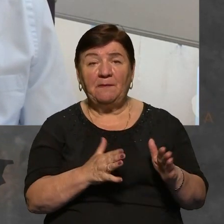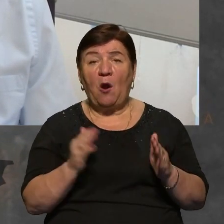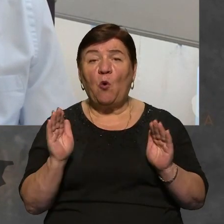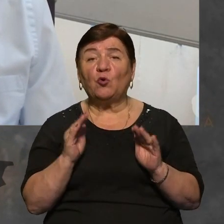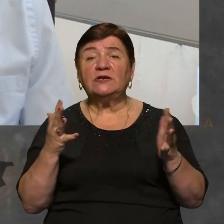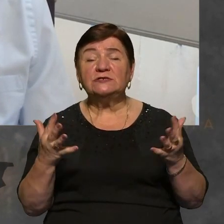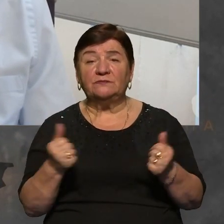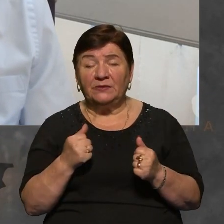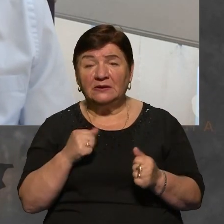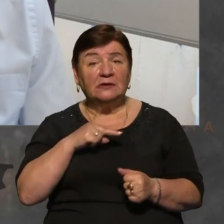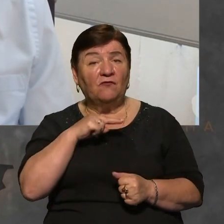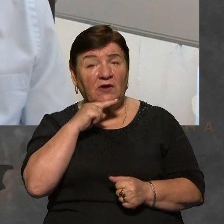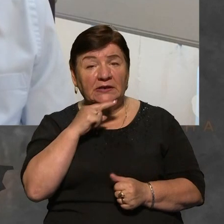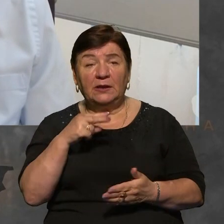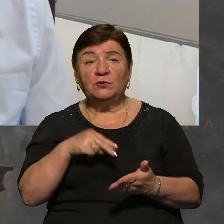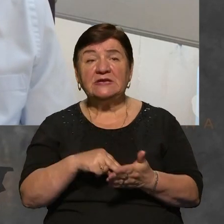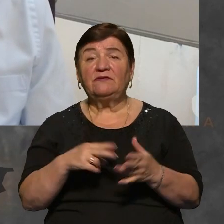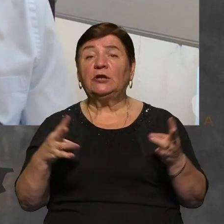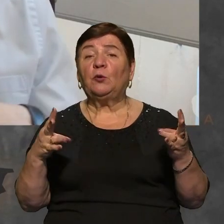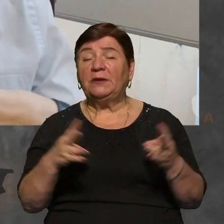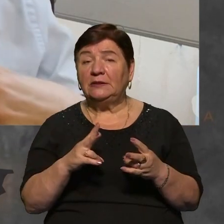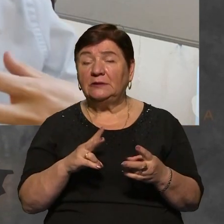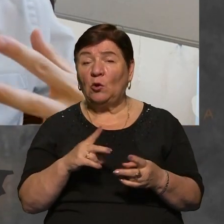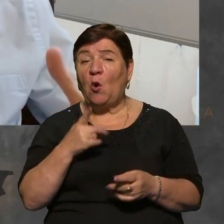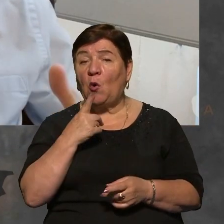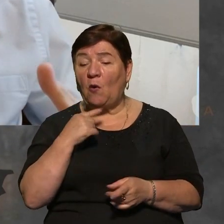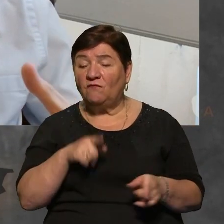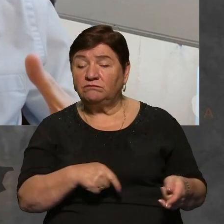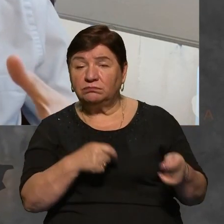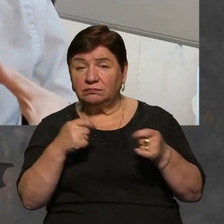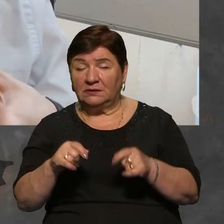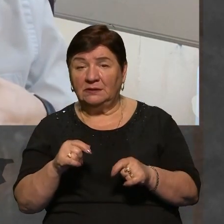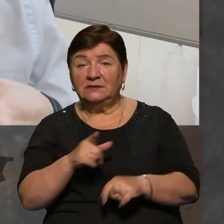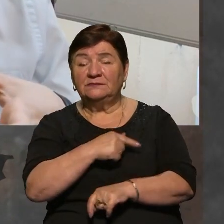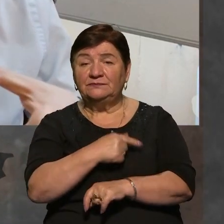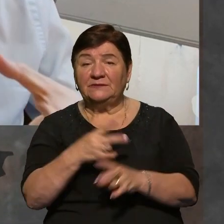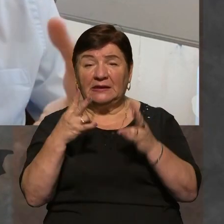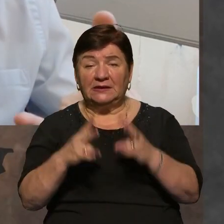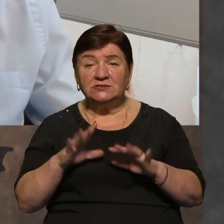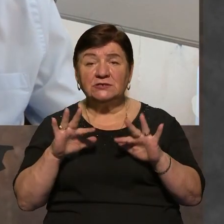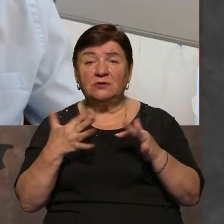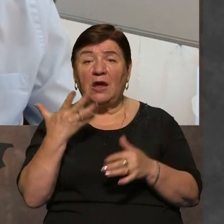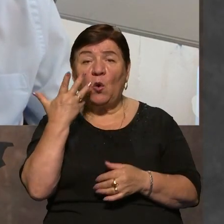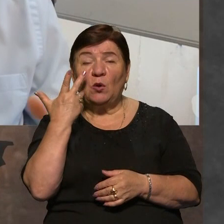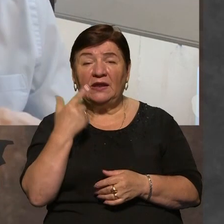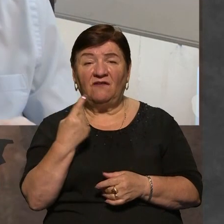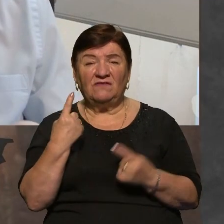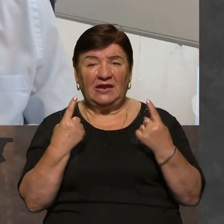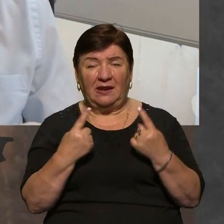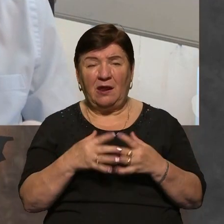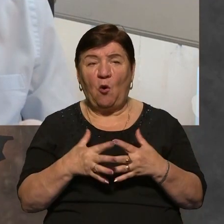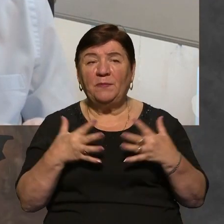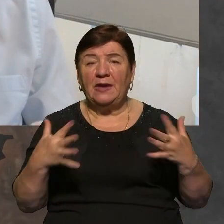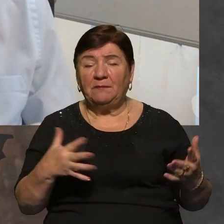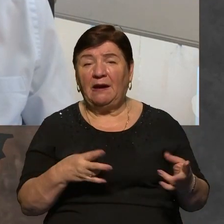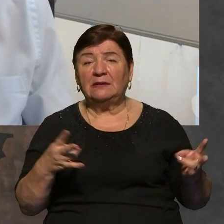зреагувати і поставити необхідний об'єм крові, щоб не виникало якихось критичних ситуацій, провалів, коли необхідні великі об'єми, а їх треба в